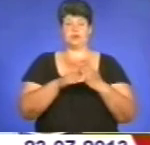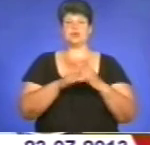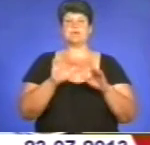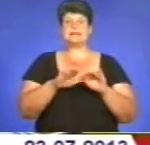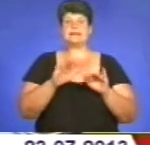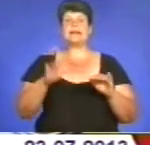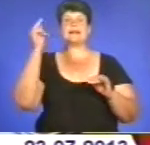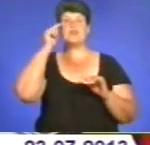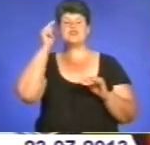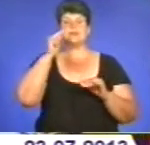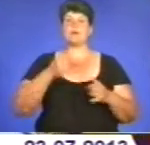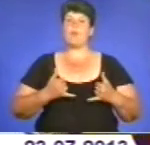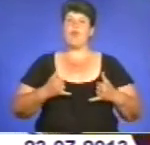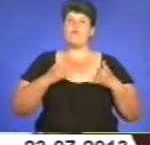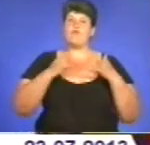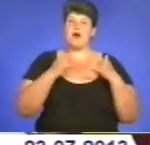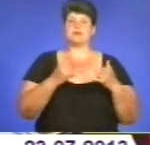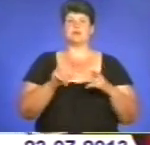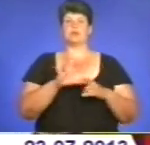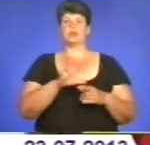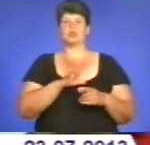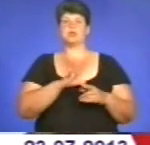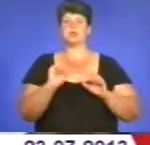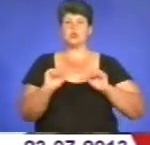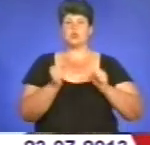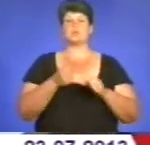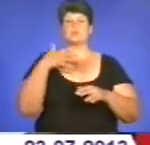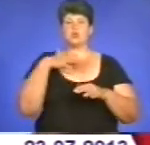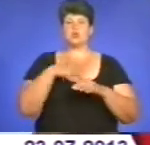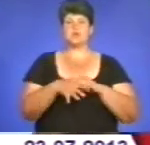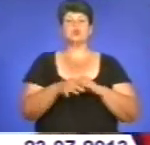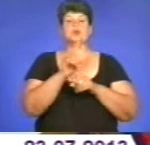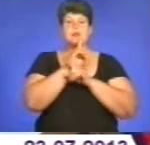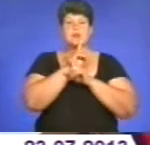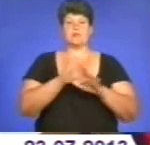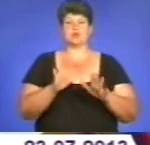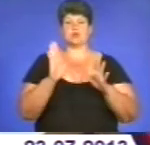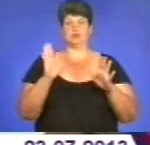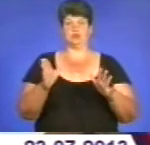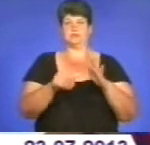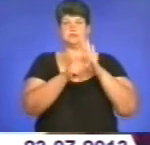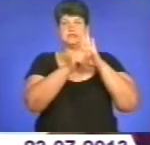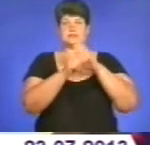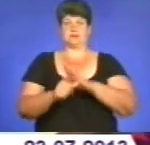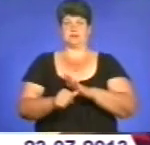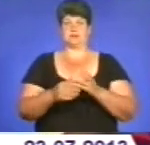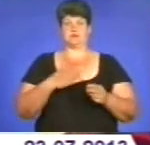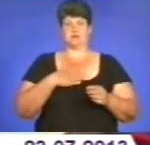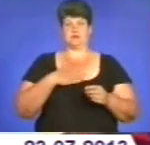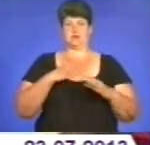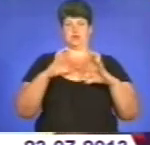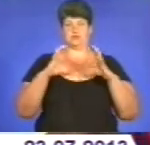навчилися повазі, щоб вони стали друзями, щоб вони зрозуміли, що не може бути дискримінація в нашому світовому